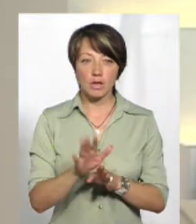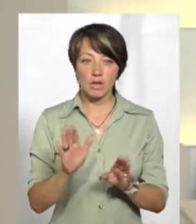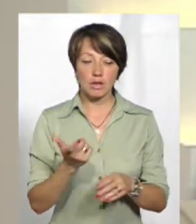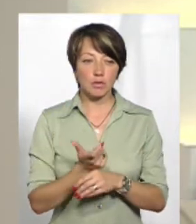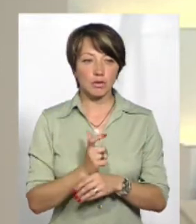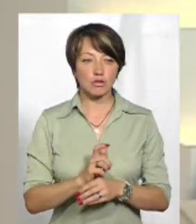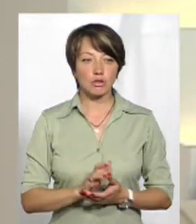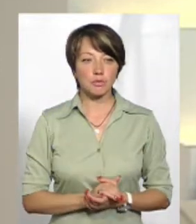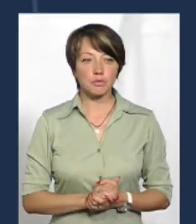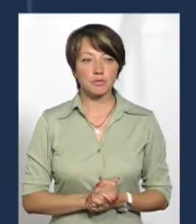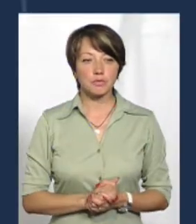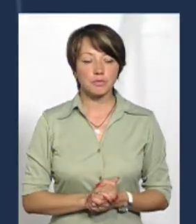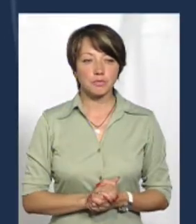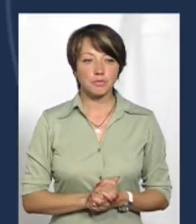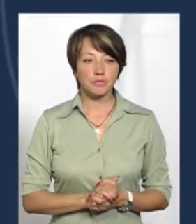більше. Прошу.